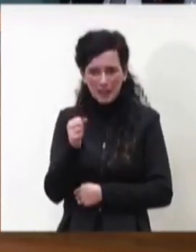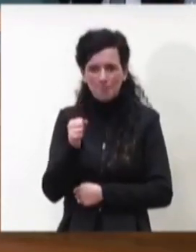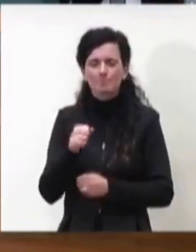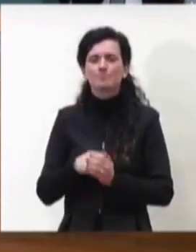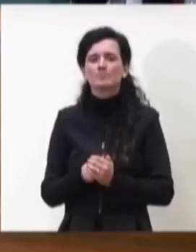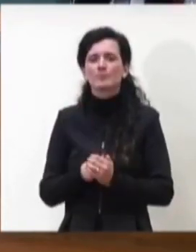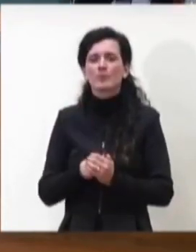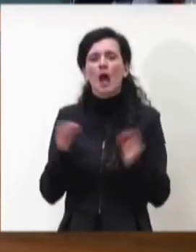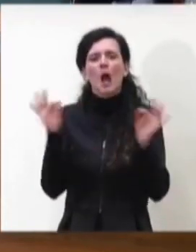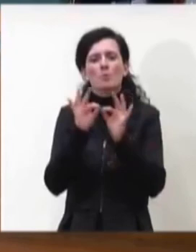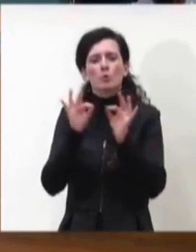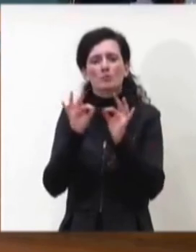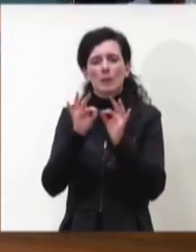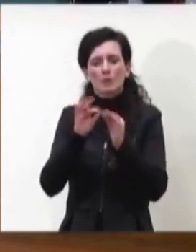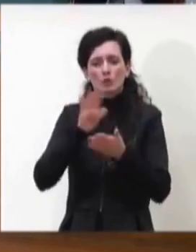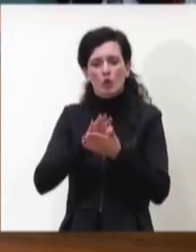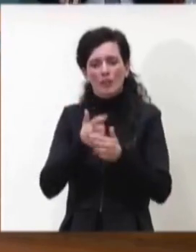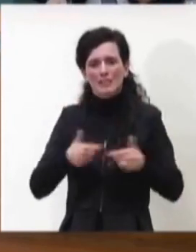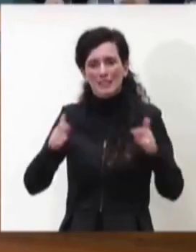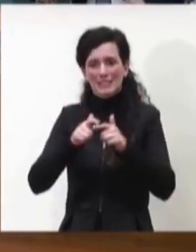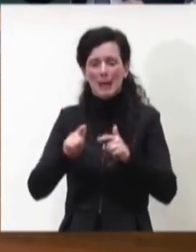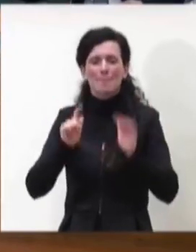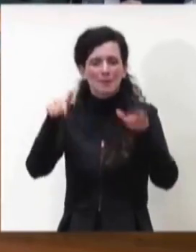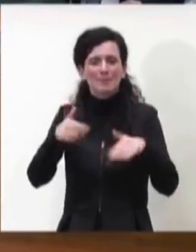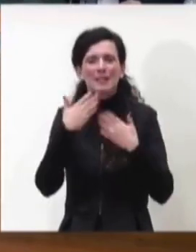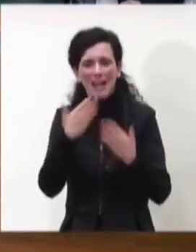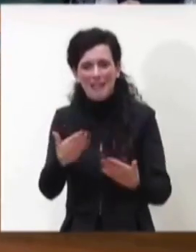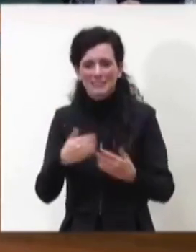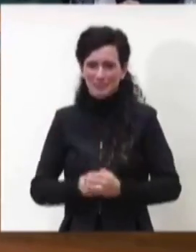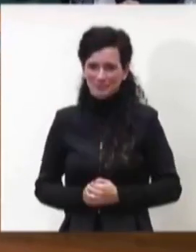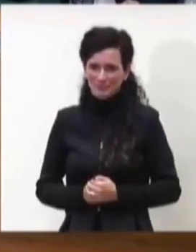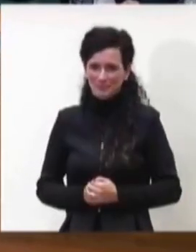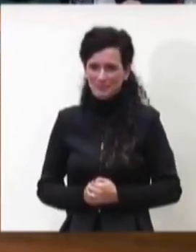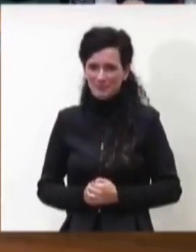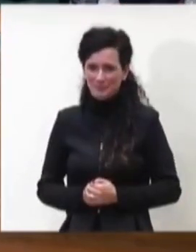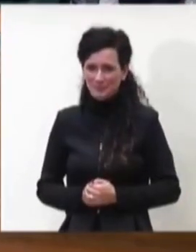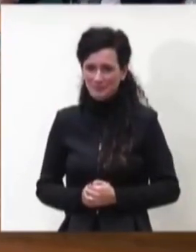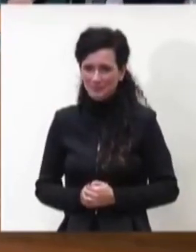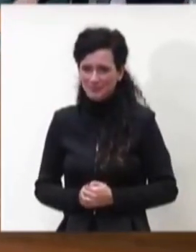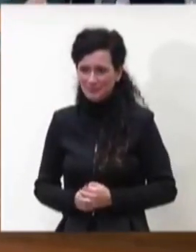appuntamento alla prossima conferenza stampa grazie grazie grazie